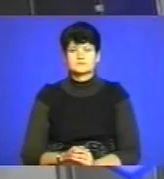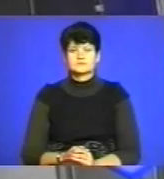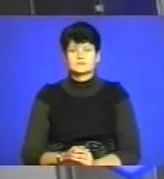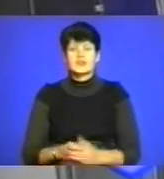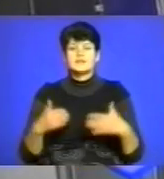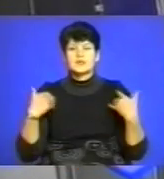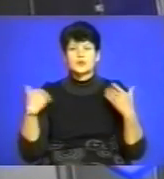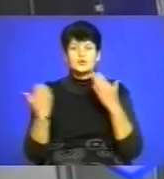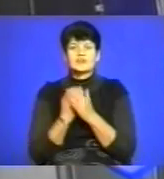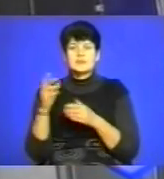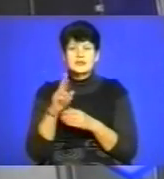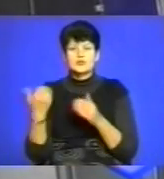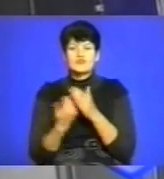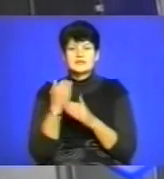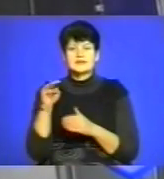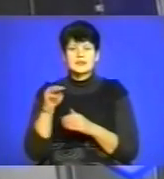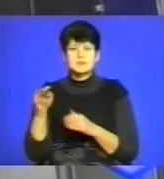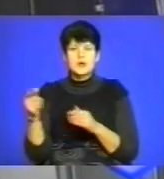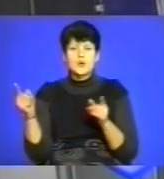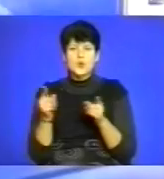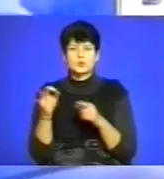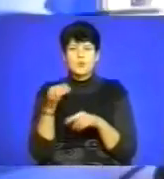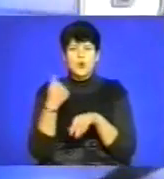Вітаю, новини п'ятницю у віцях ТТБ, коротко про головне.